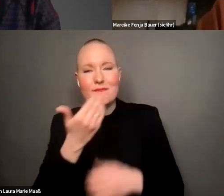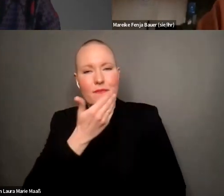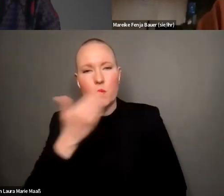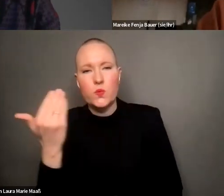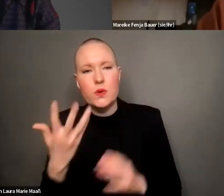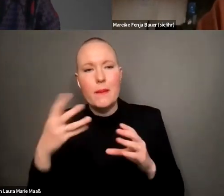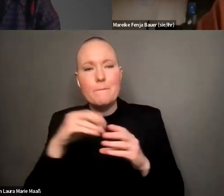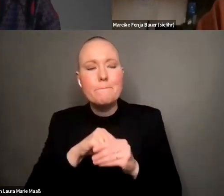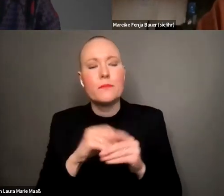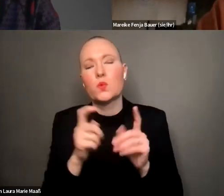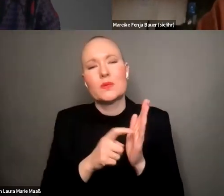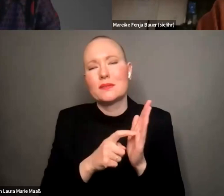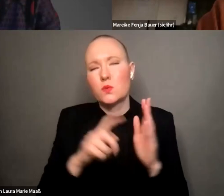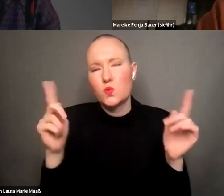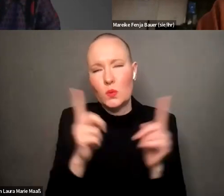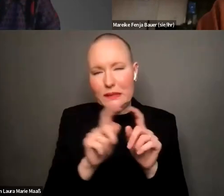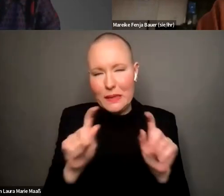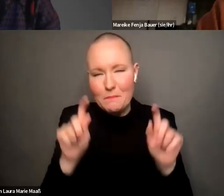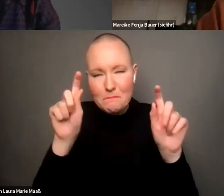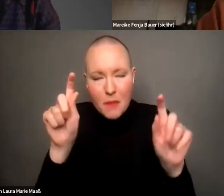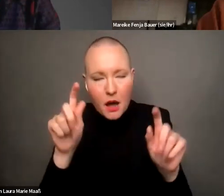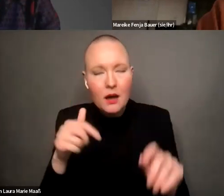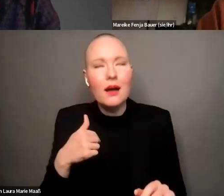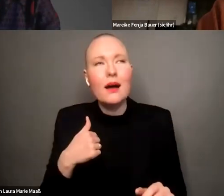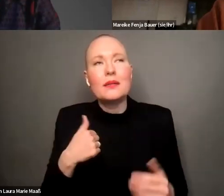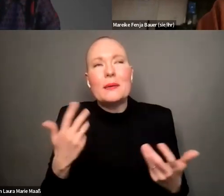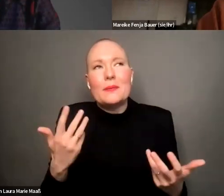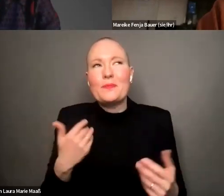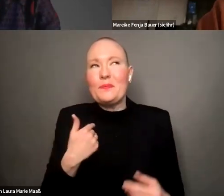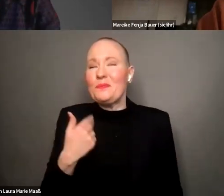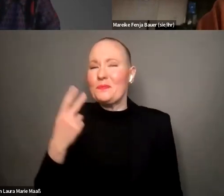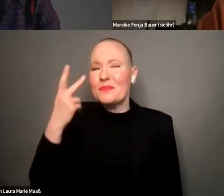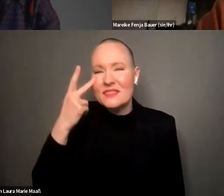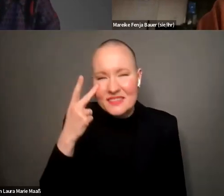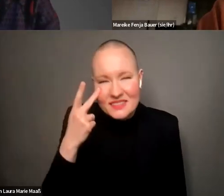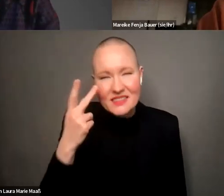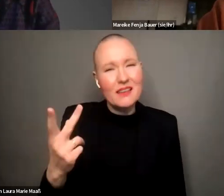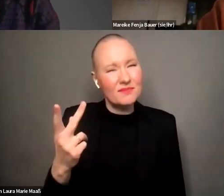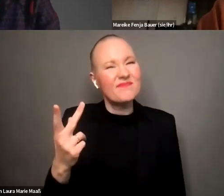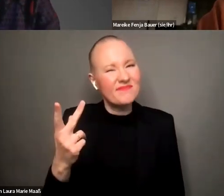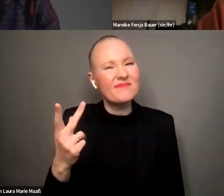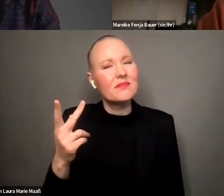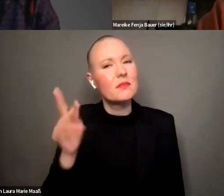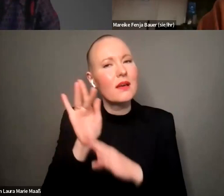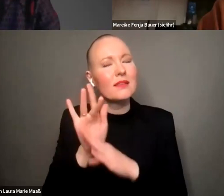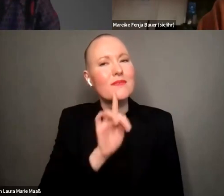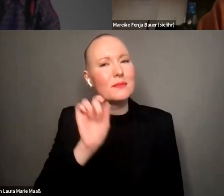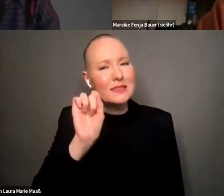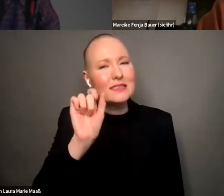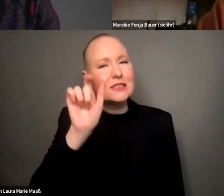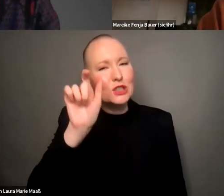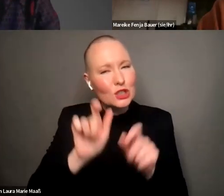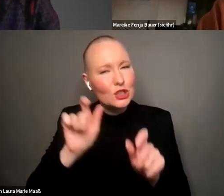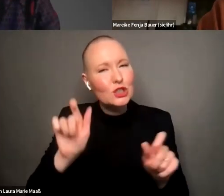und wo man schon auch sieht dass sich diese antifeministischen akteure genau das eben auch zu nutze